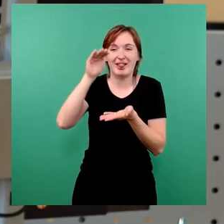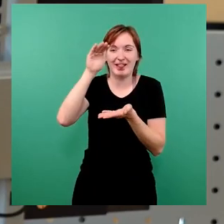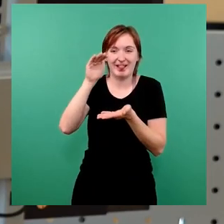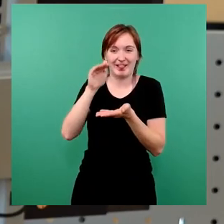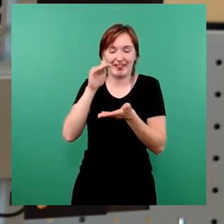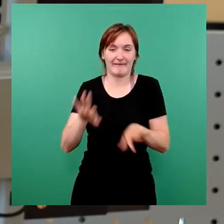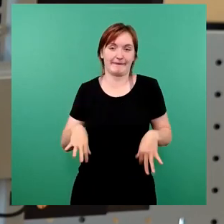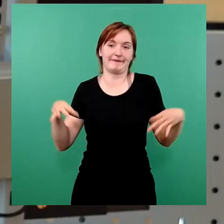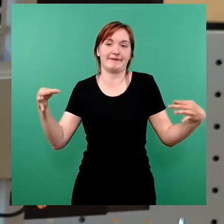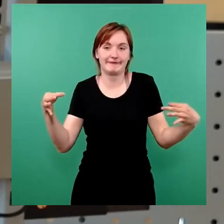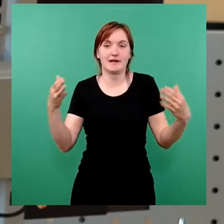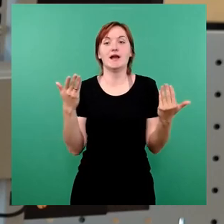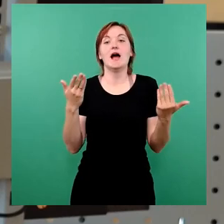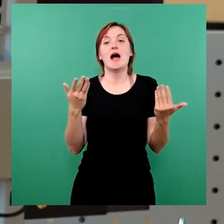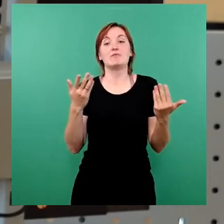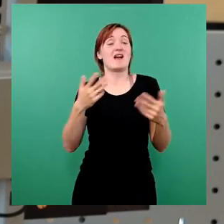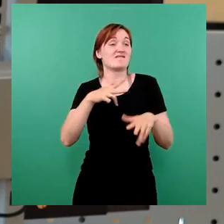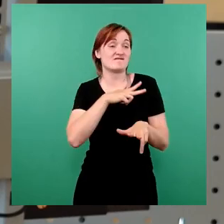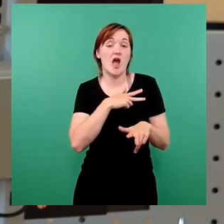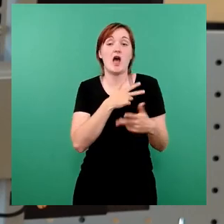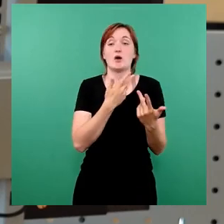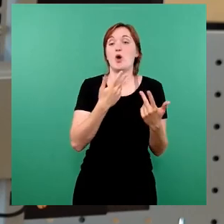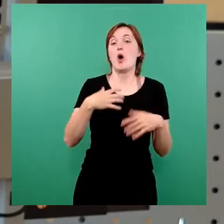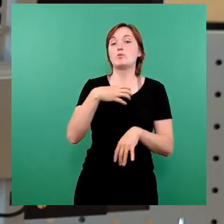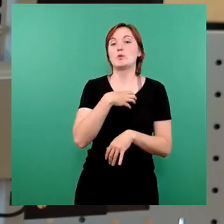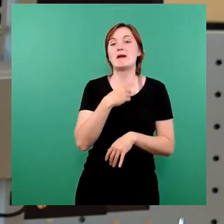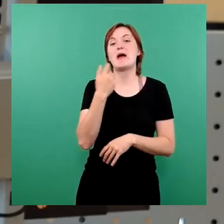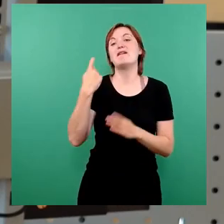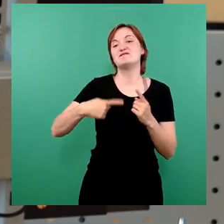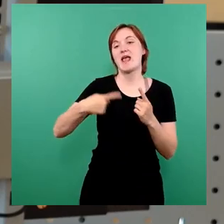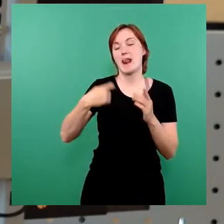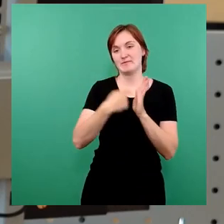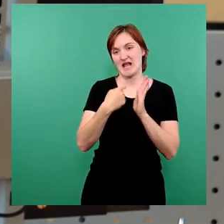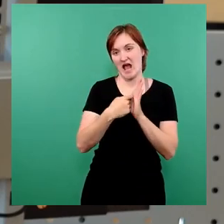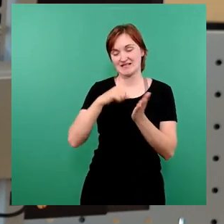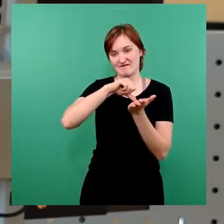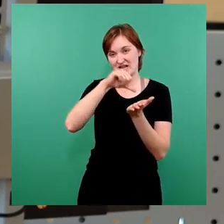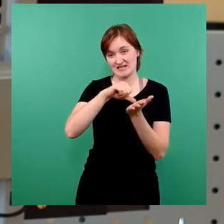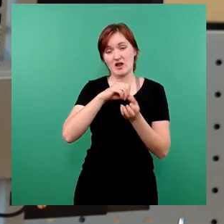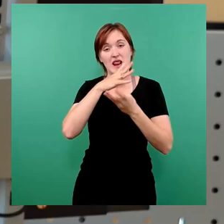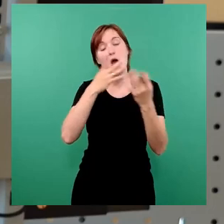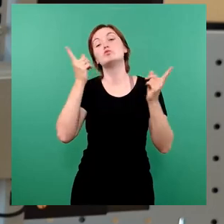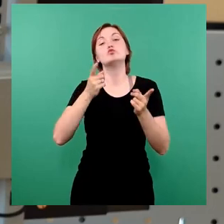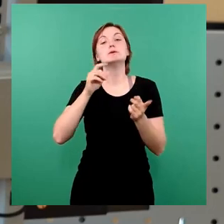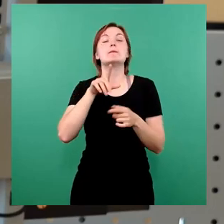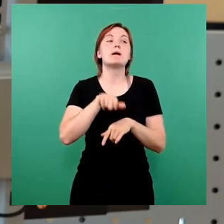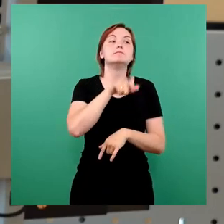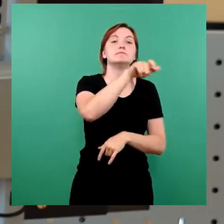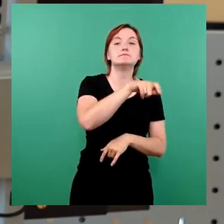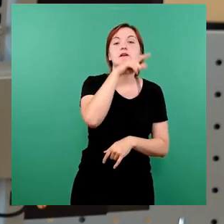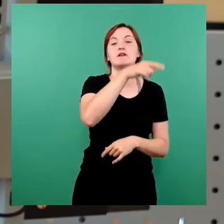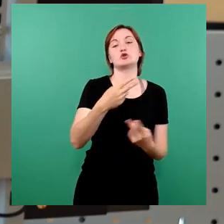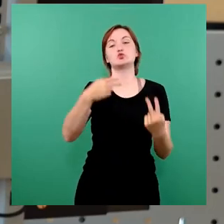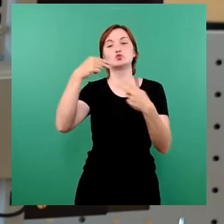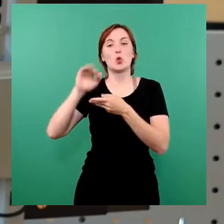aus meiner Sicht die Fehlbetragsfinanzierungen. Man muss nämlich Defizite machen und kann keine Rücklagen bilden.